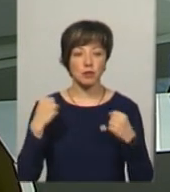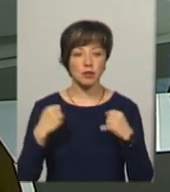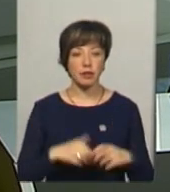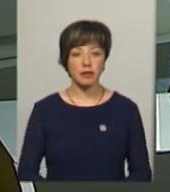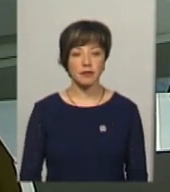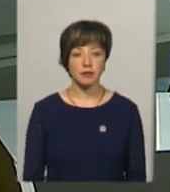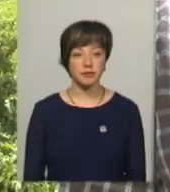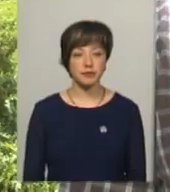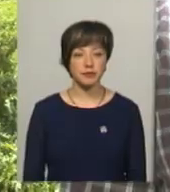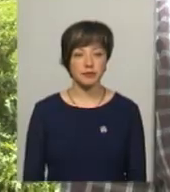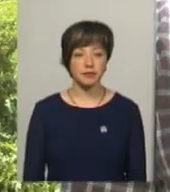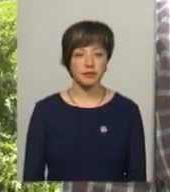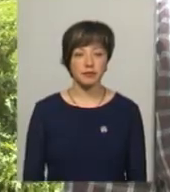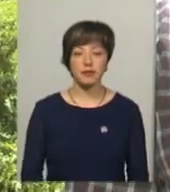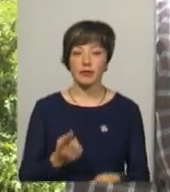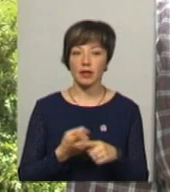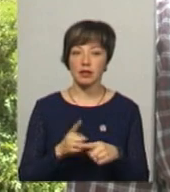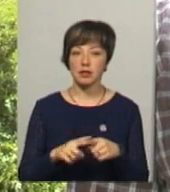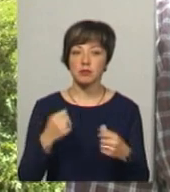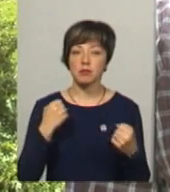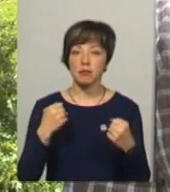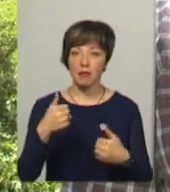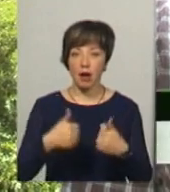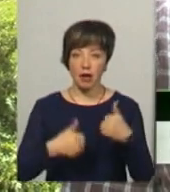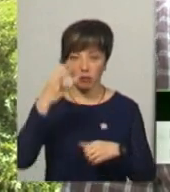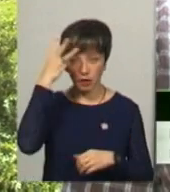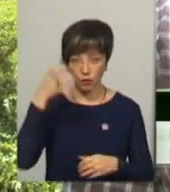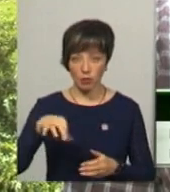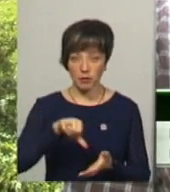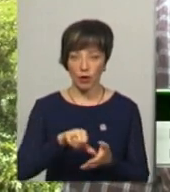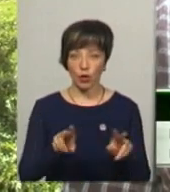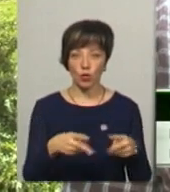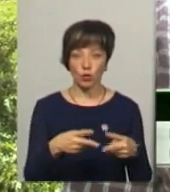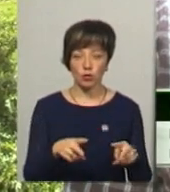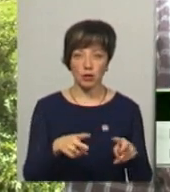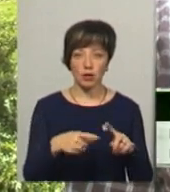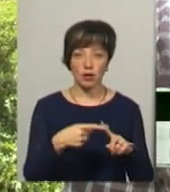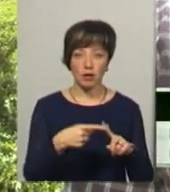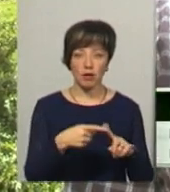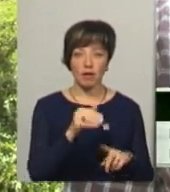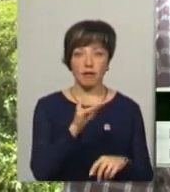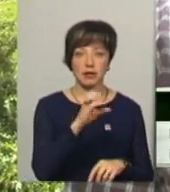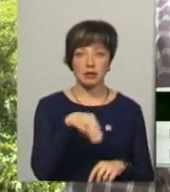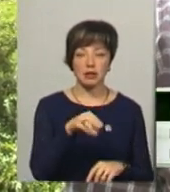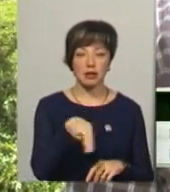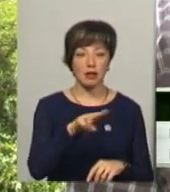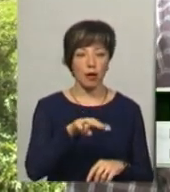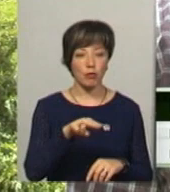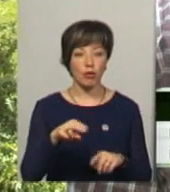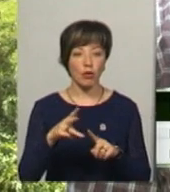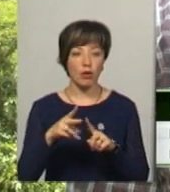На цих змаганнях Хмельницьку область представляли наступні клуби – ФСТ «Динамо»,